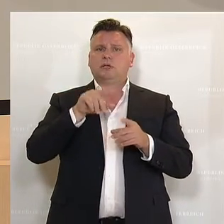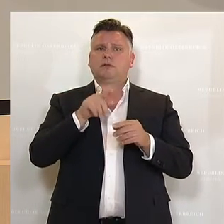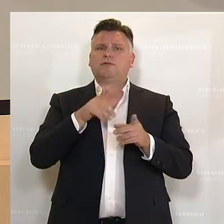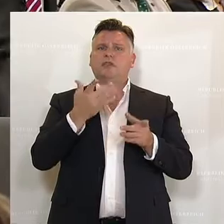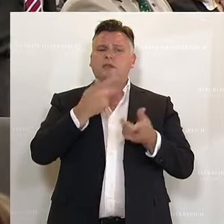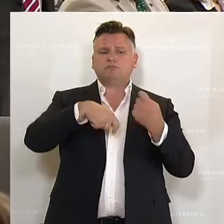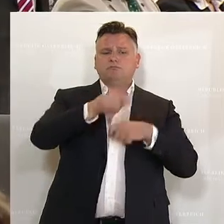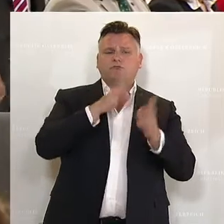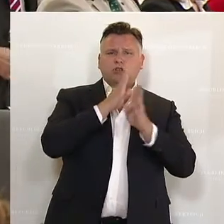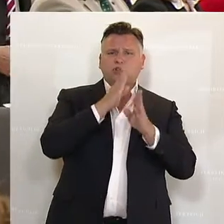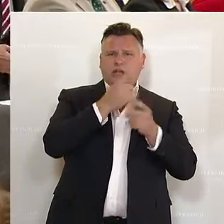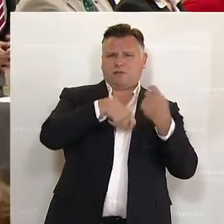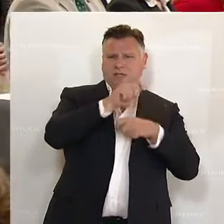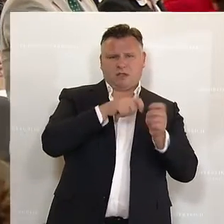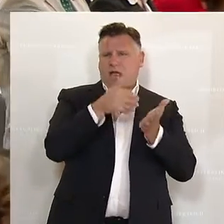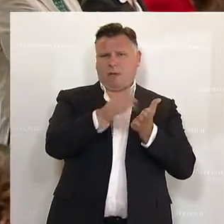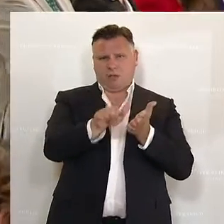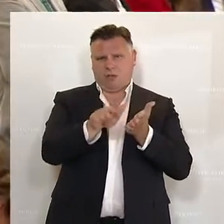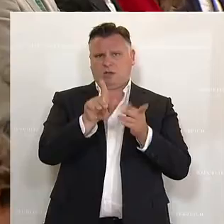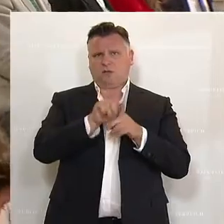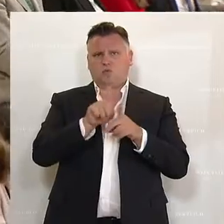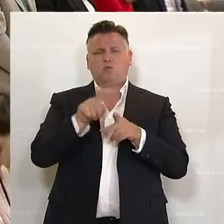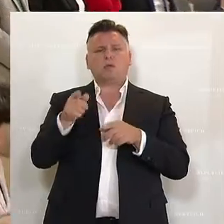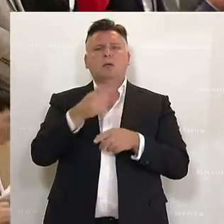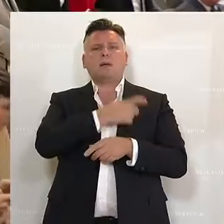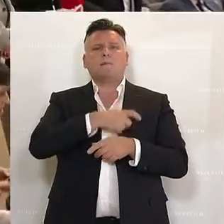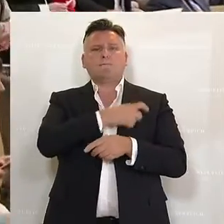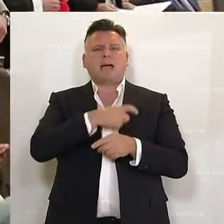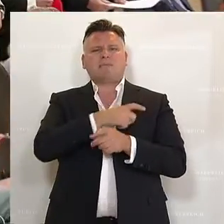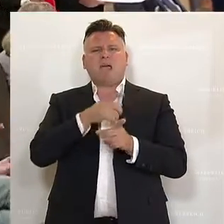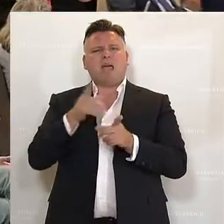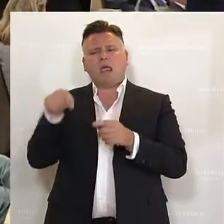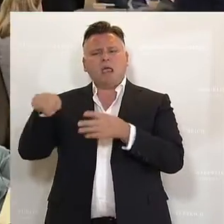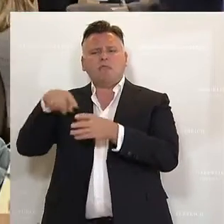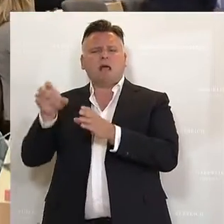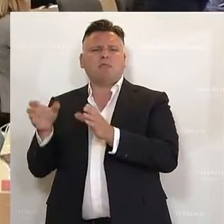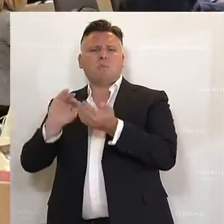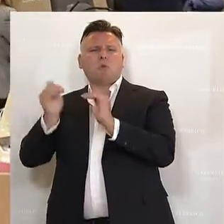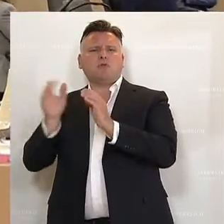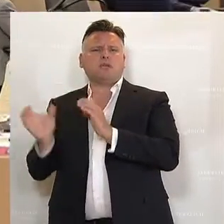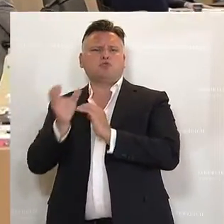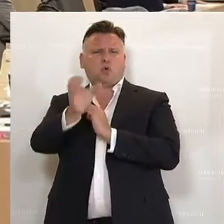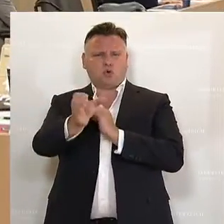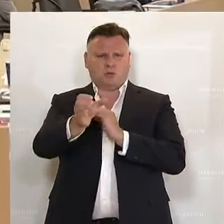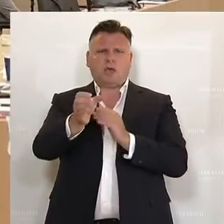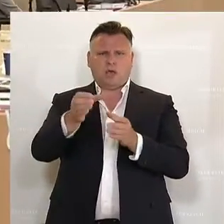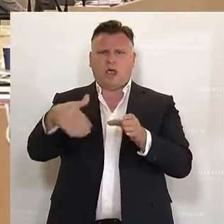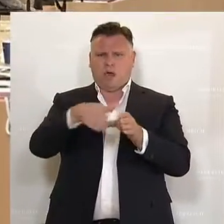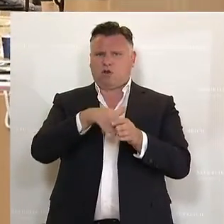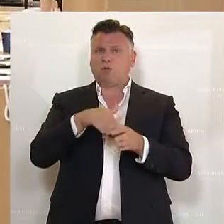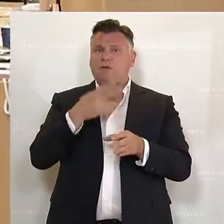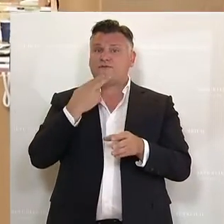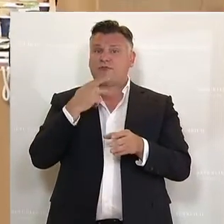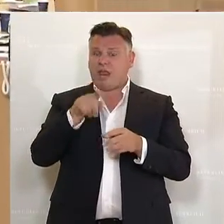Parteienfinanzierung und parteipolitisch motivierten Postenbesetzungen. Wer spricht sich für diesen Entschließungsantrag